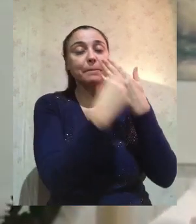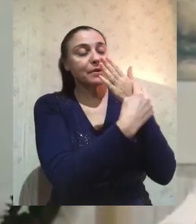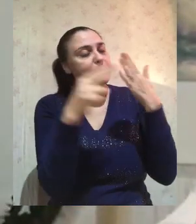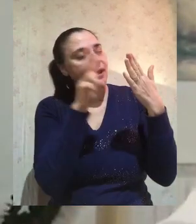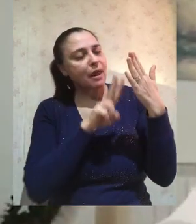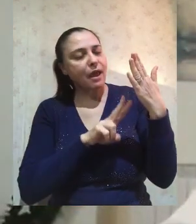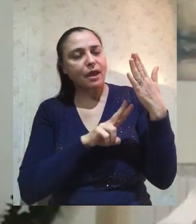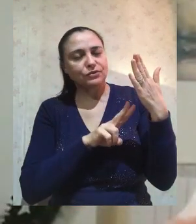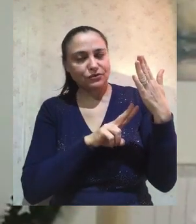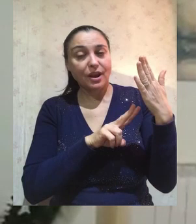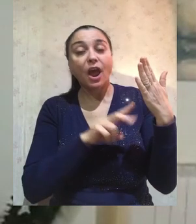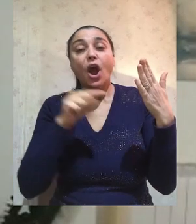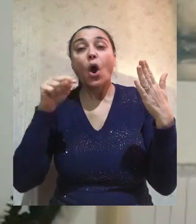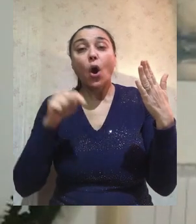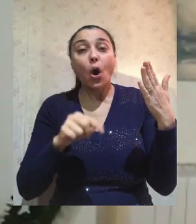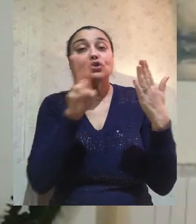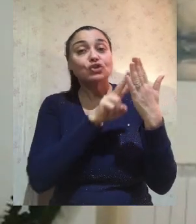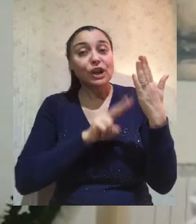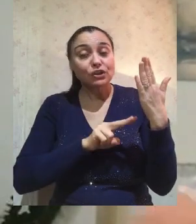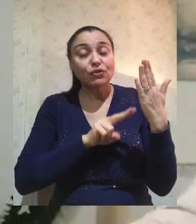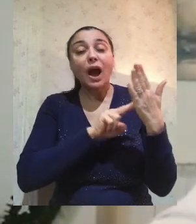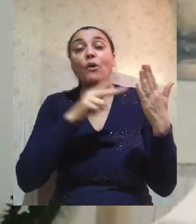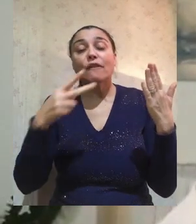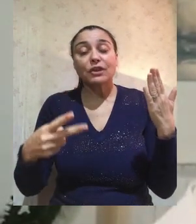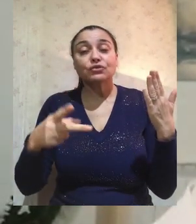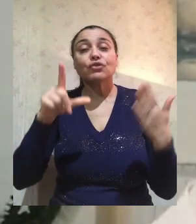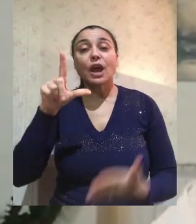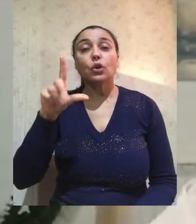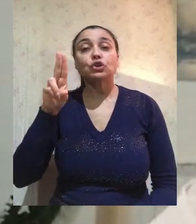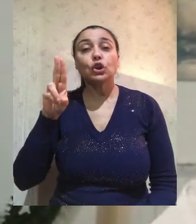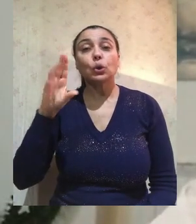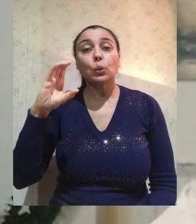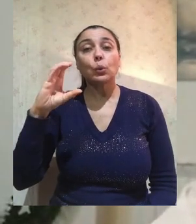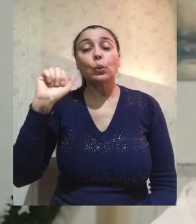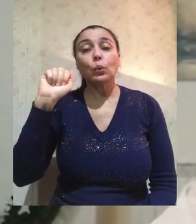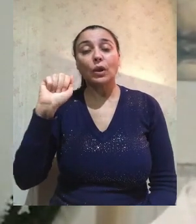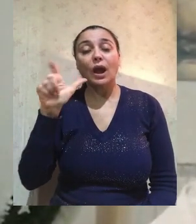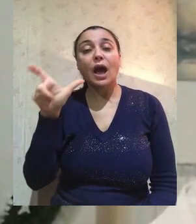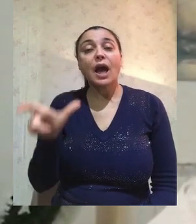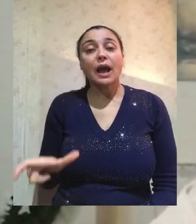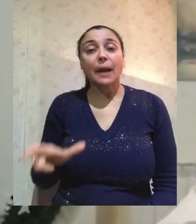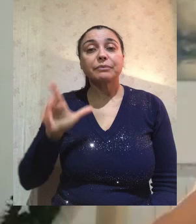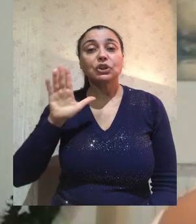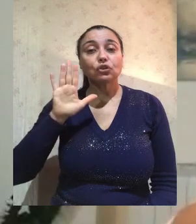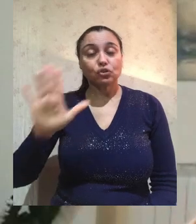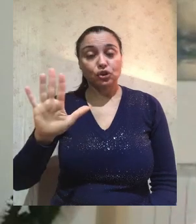parola del Signore, come il Signore ha messo nel mio cuore questo passo che leggo dal Vangelo di Luca,